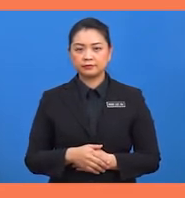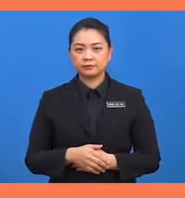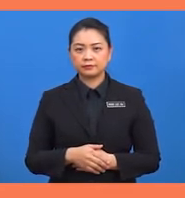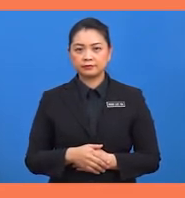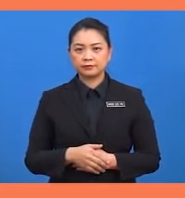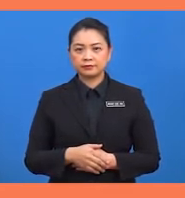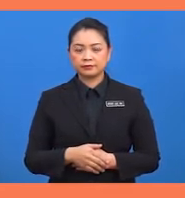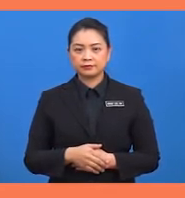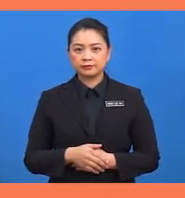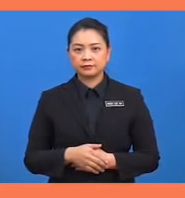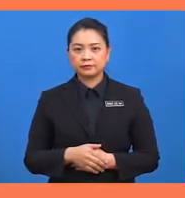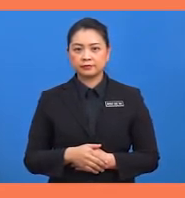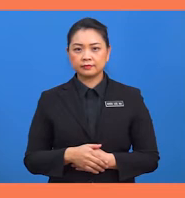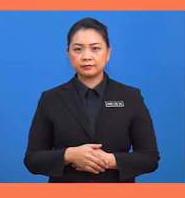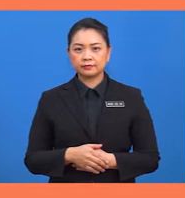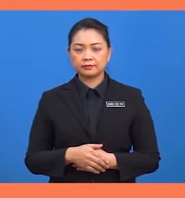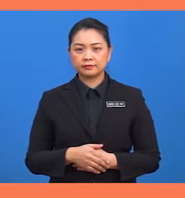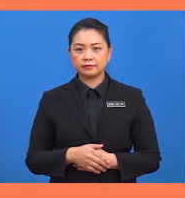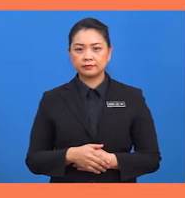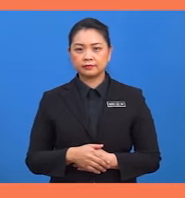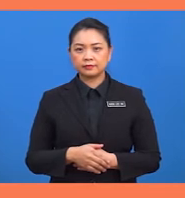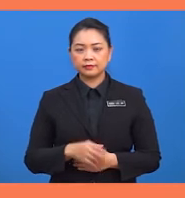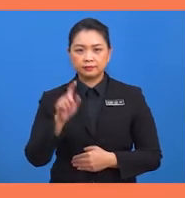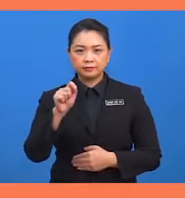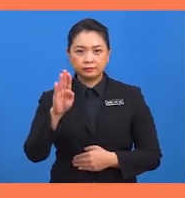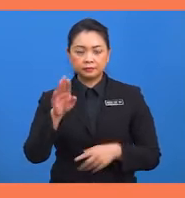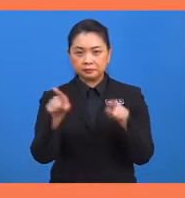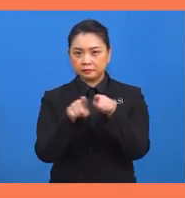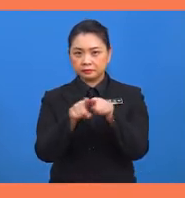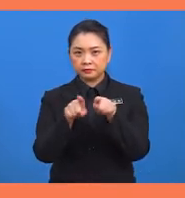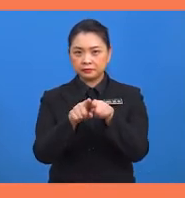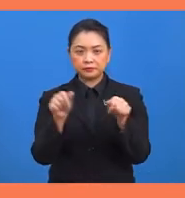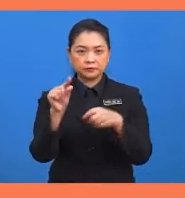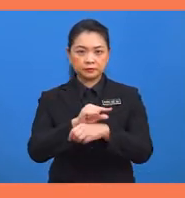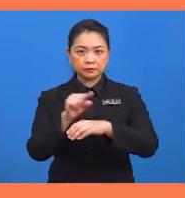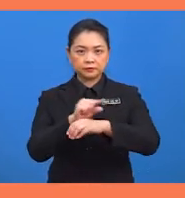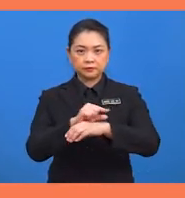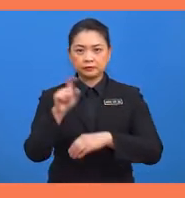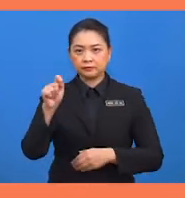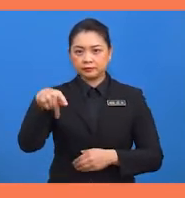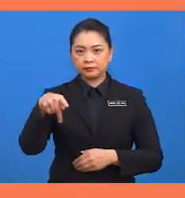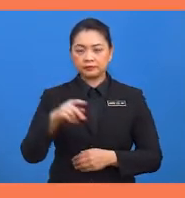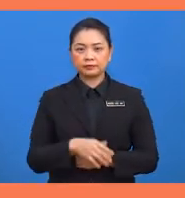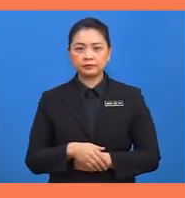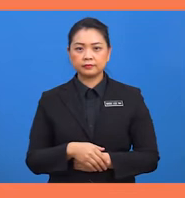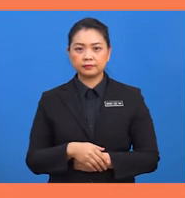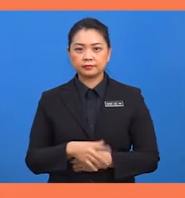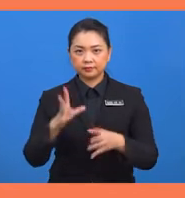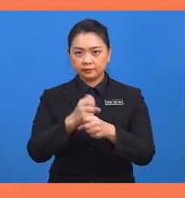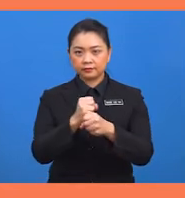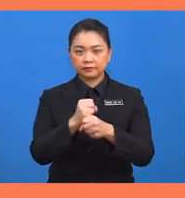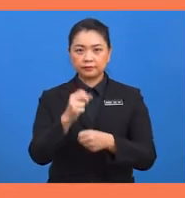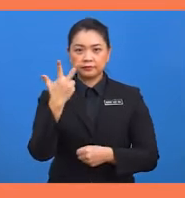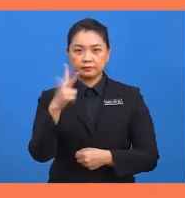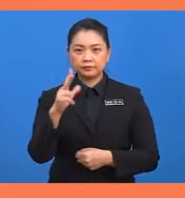dengan 12 kuasa 2 tambah 5 kuasa 2. TB sama dengan 13 sentimeter.